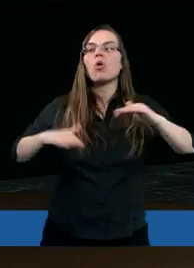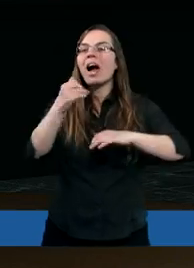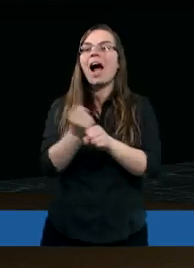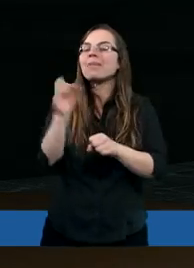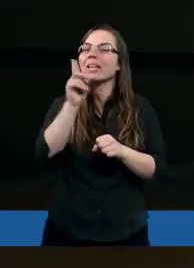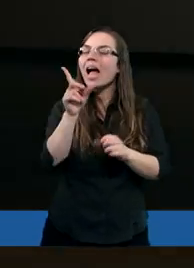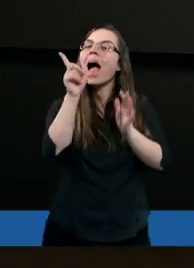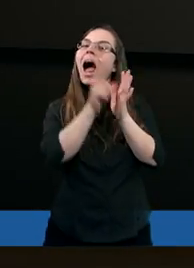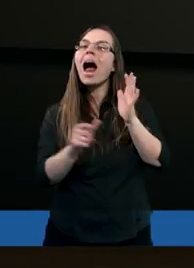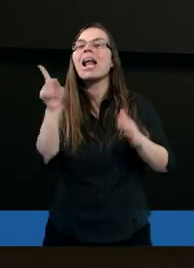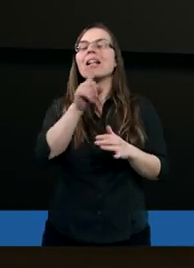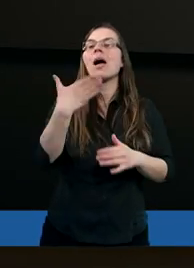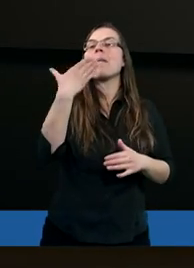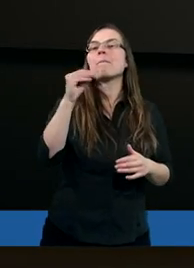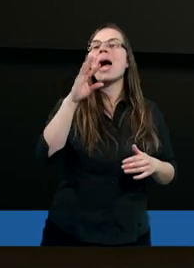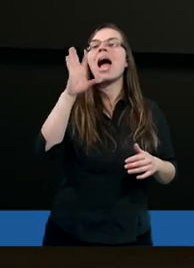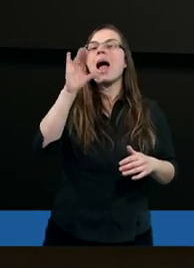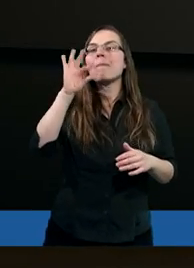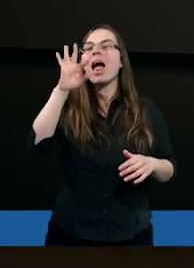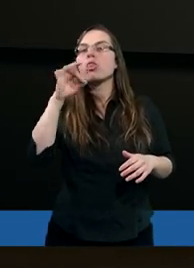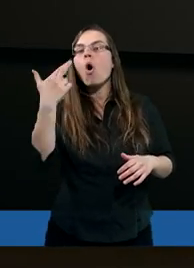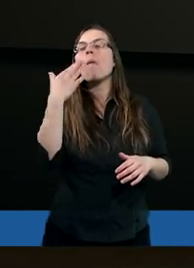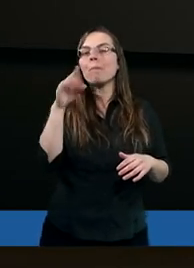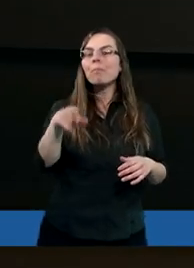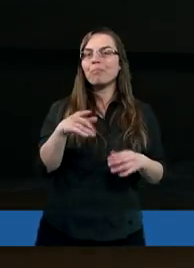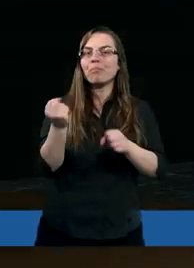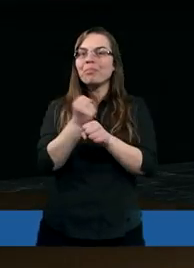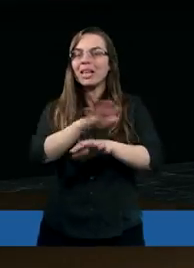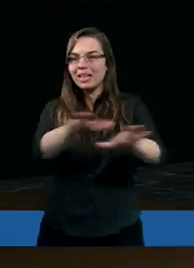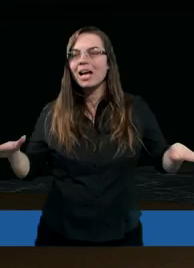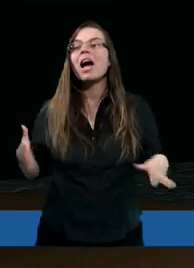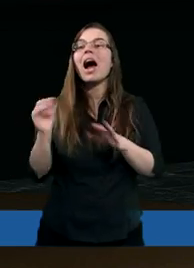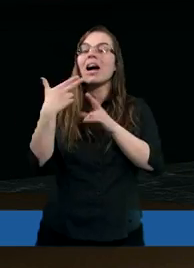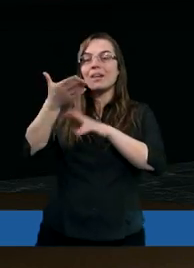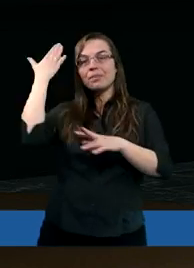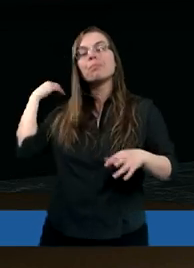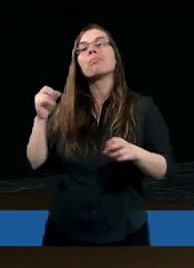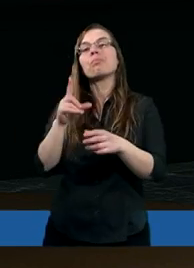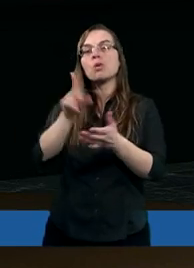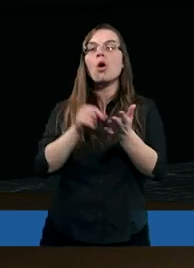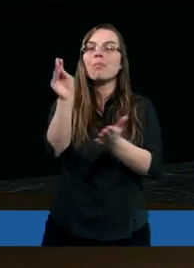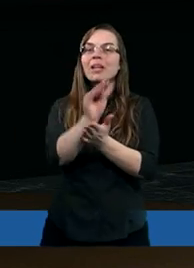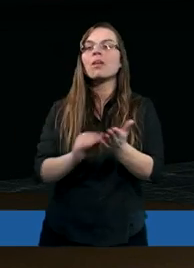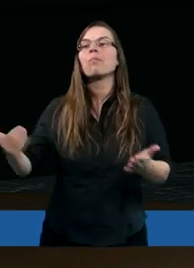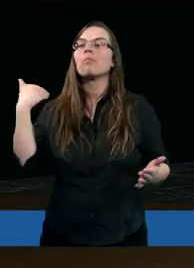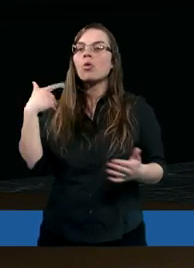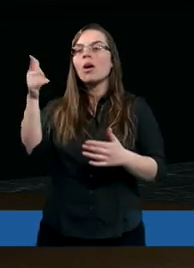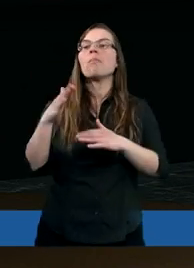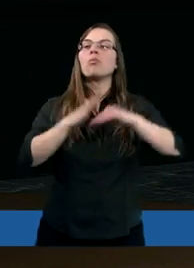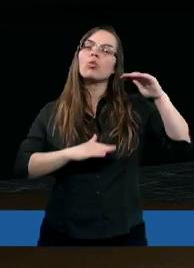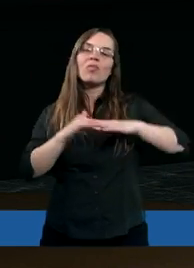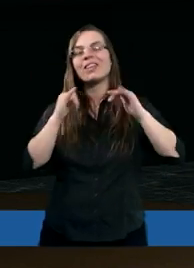z kamieni, ale z betonu, prawda? A w tamtych czasach, gdy Piotr pisał, było to zupełnie